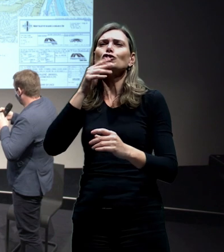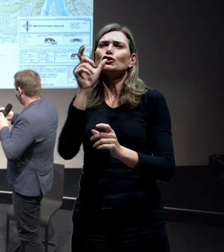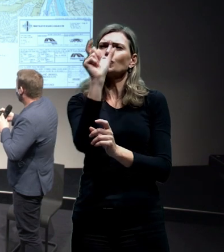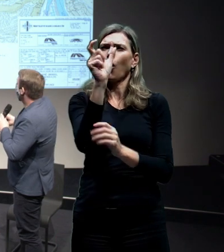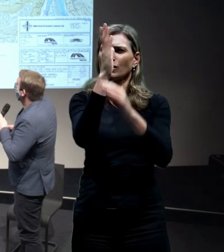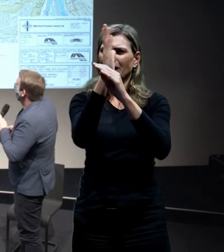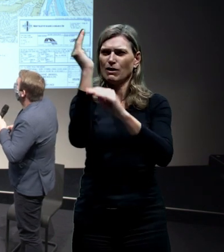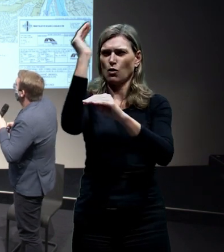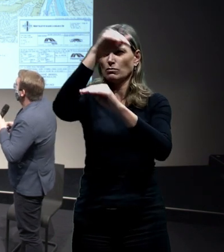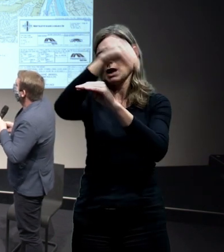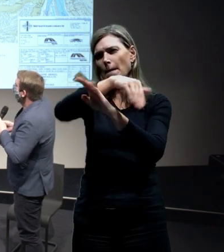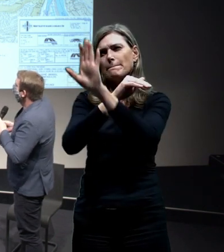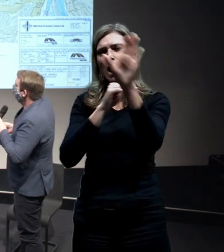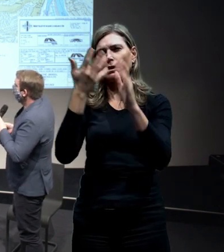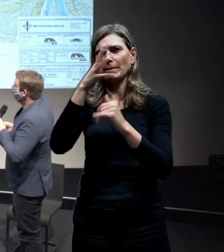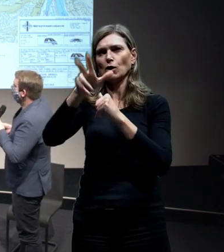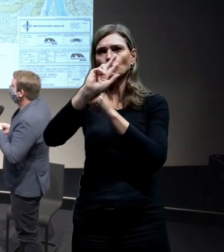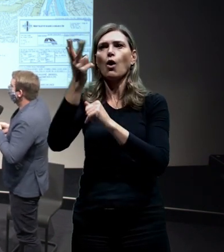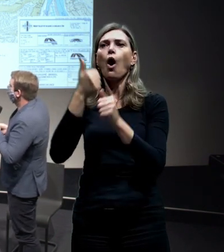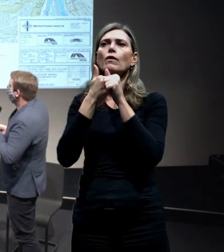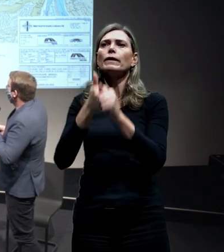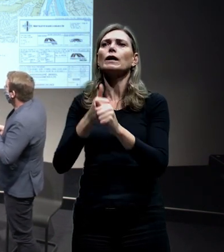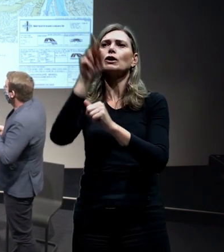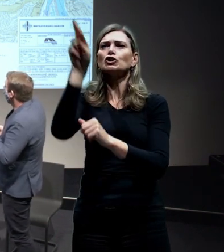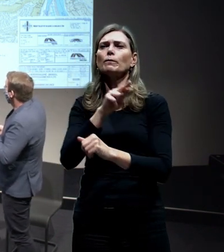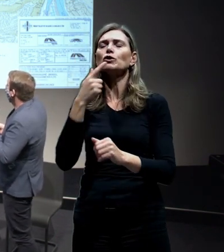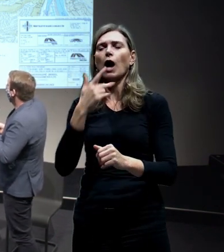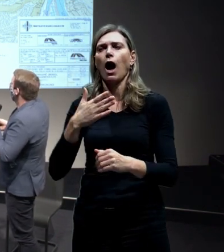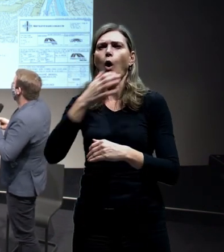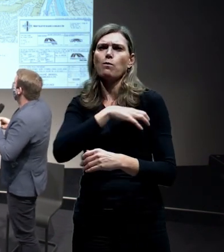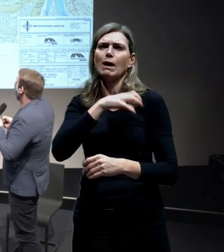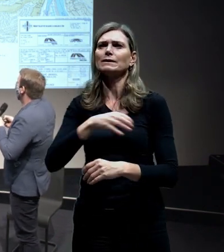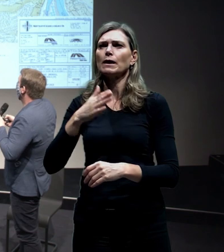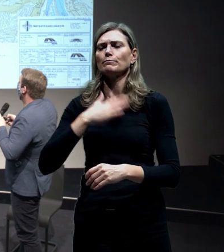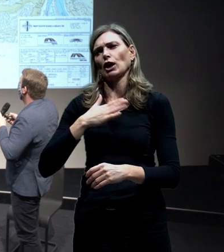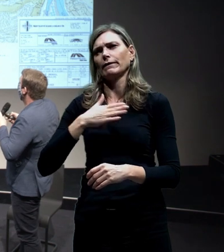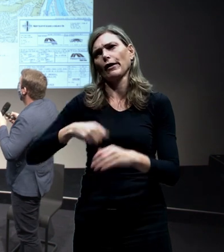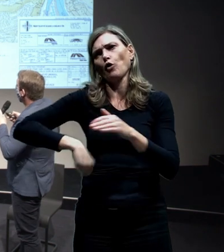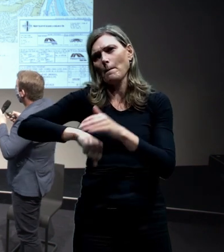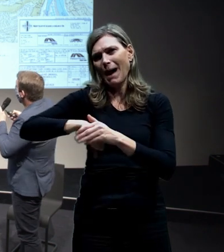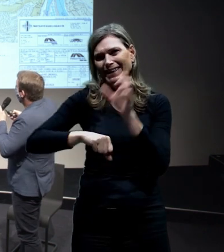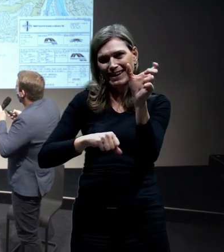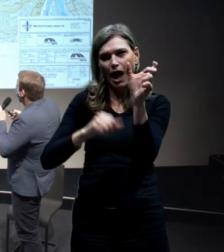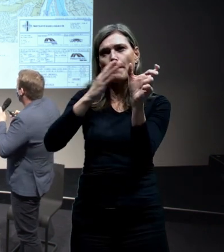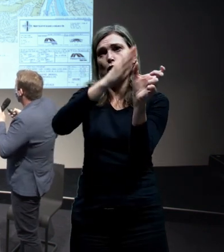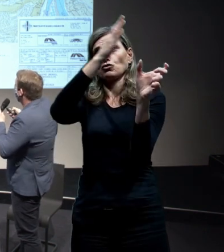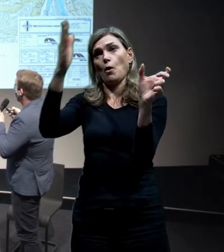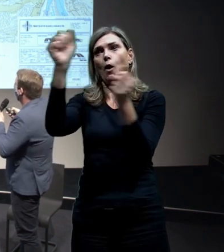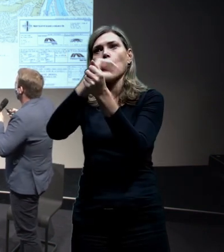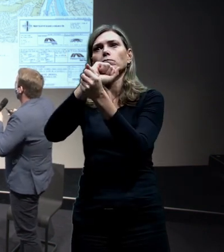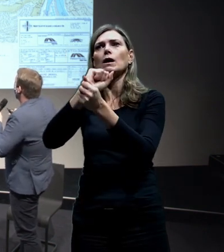začíná na křižovatce u přední kopaniny a pak prochází vlastně území mezi horoměřicemi,